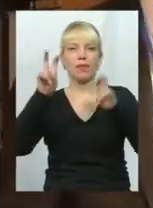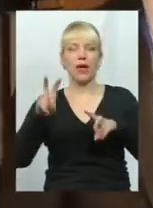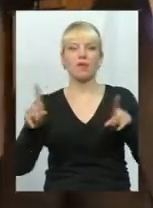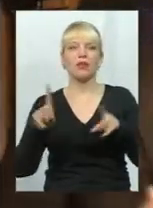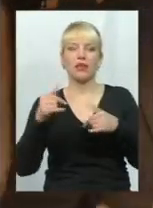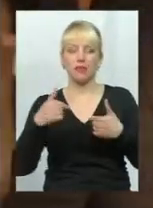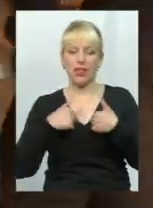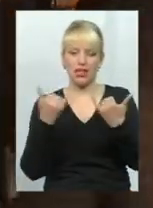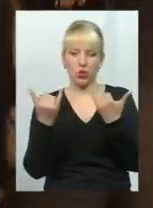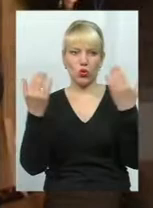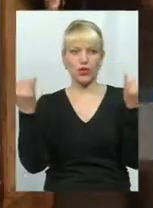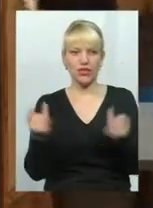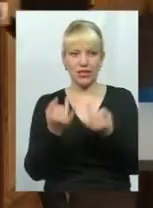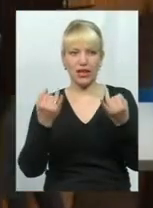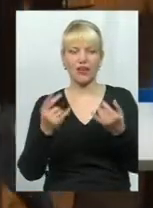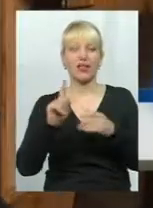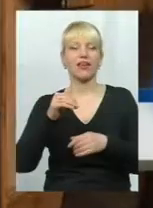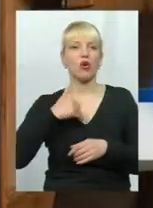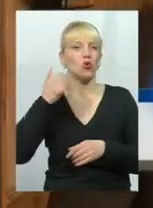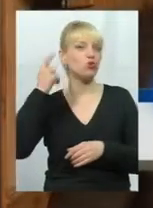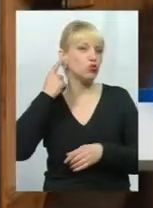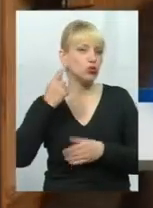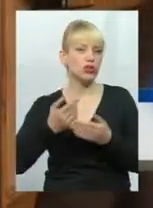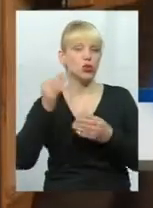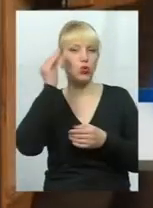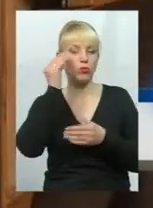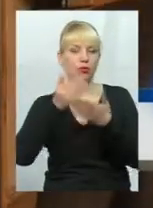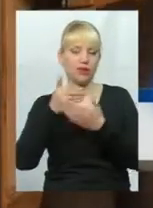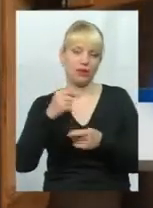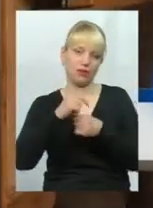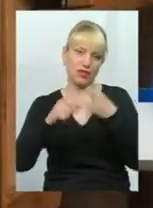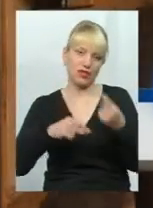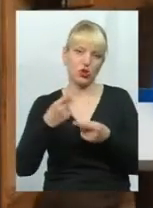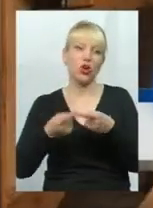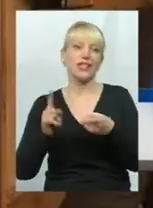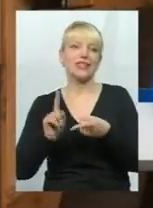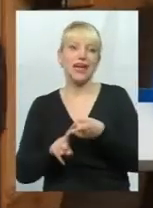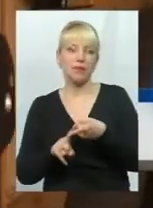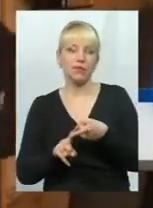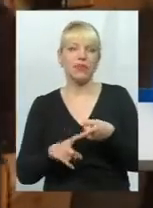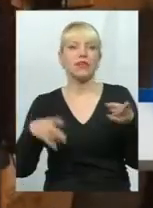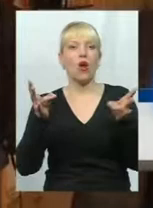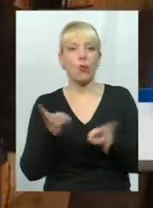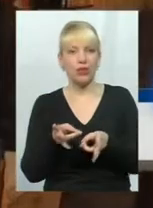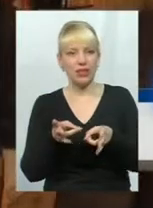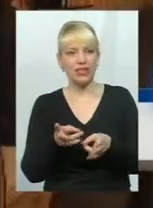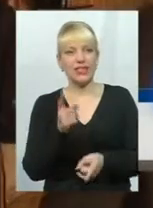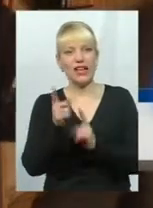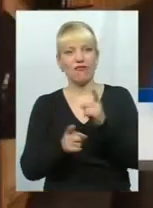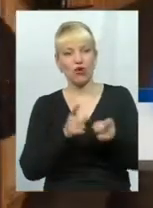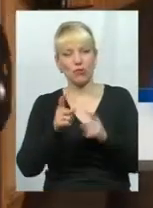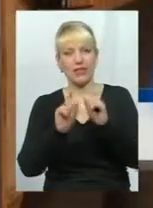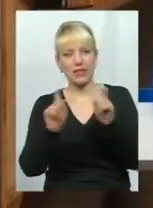сьогодні цікавлять і які я хочу почути думкою від бізнесу, це необхідність реформування